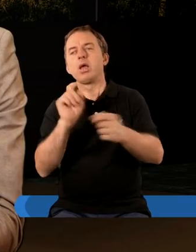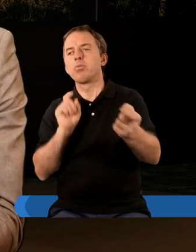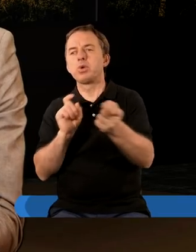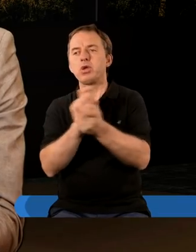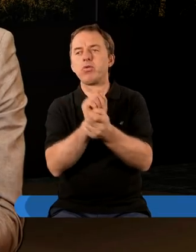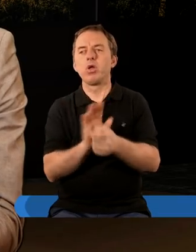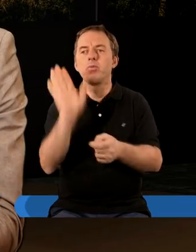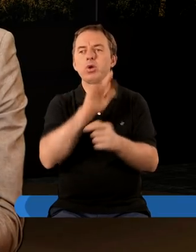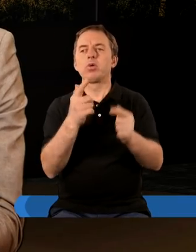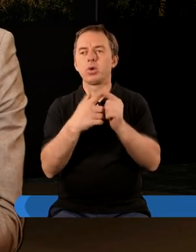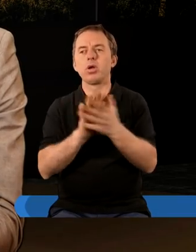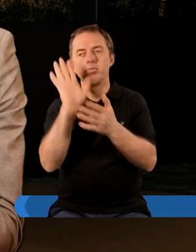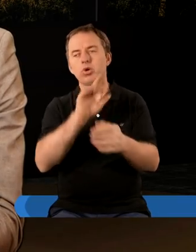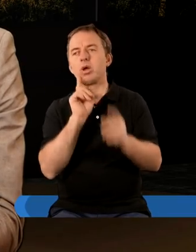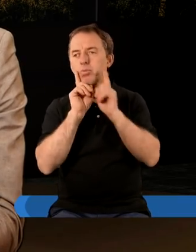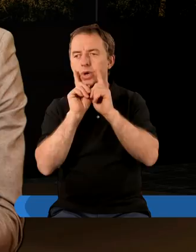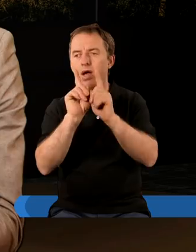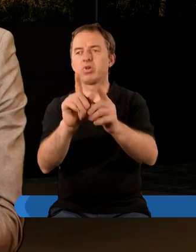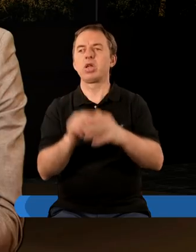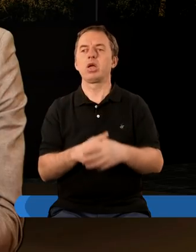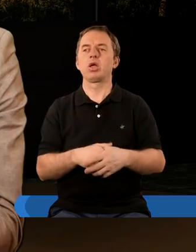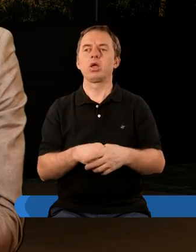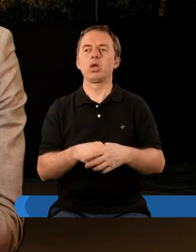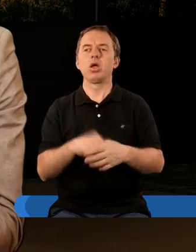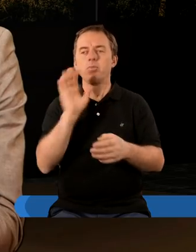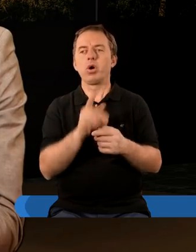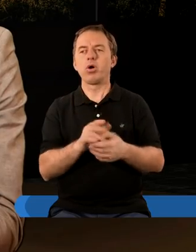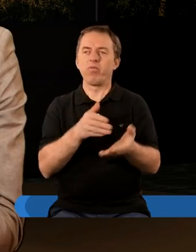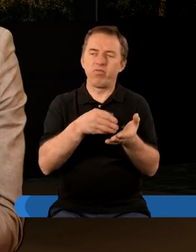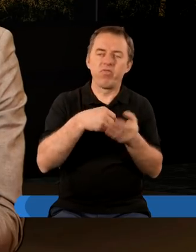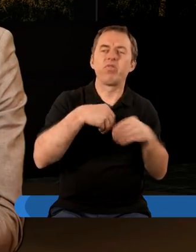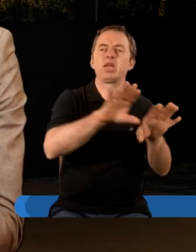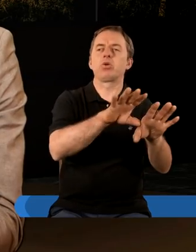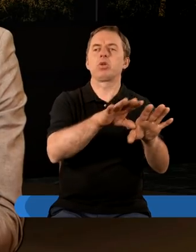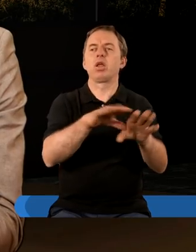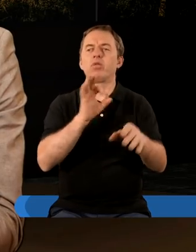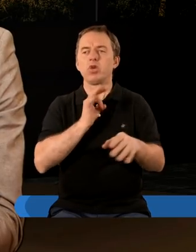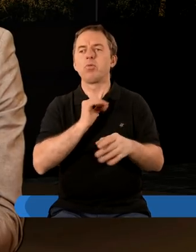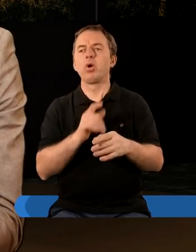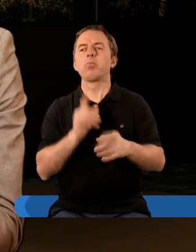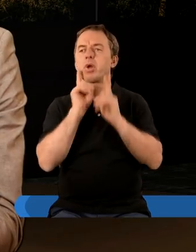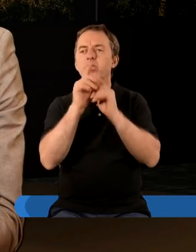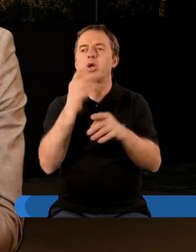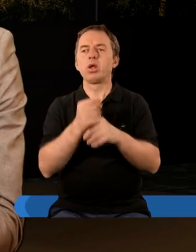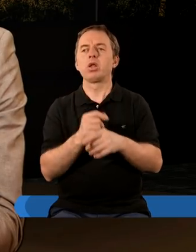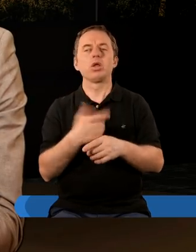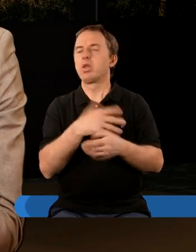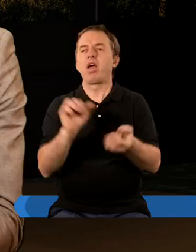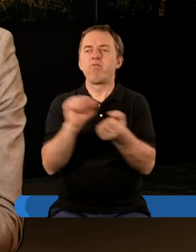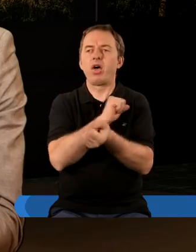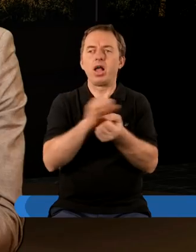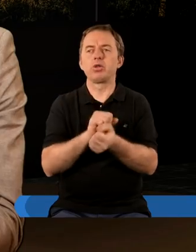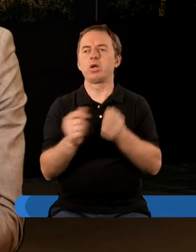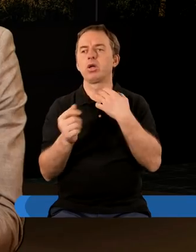przeciwny Bożemu Kościołowi, Bożej Prawdzie i Bóg wyrzuca swojemu prawdziwemu Kościołowi, że On nie